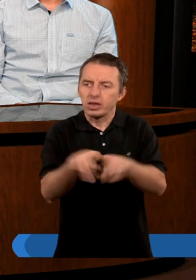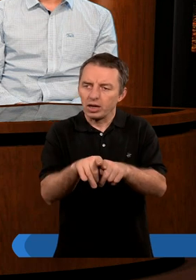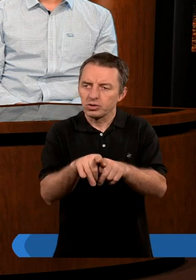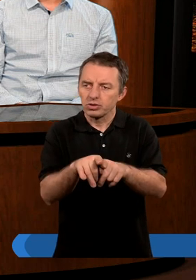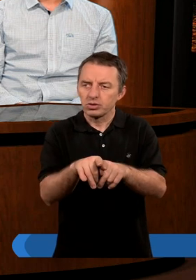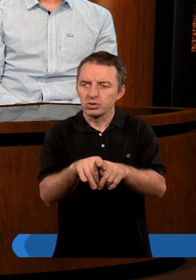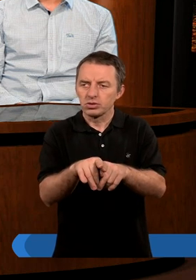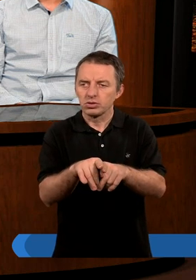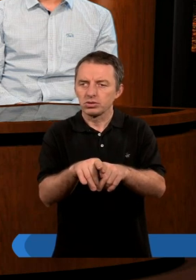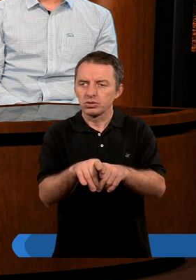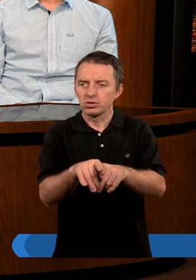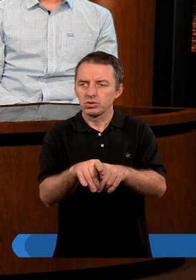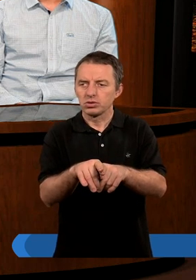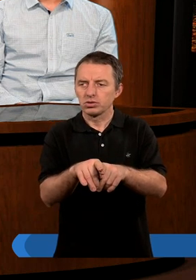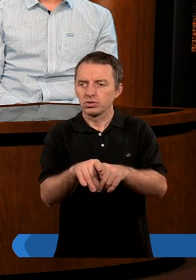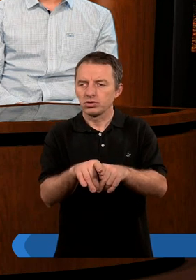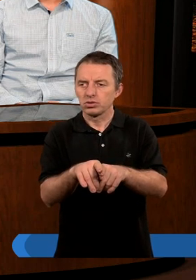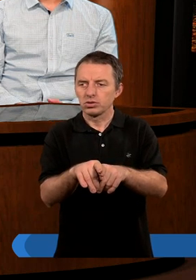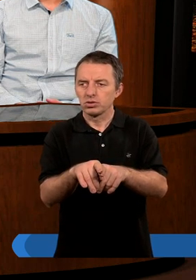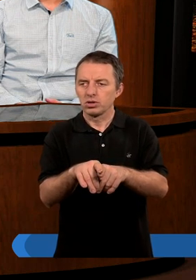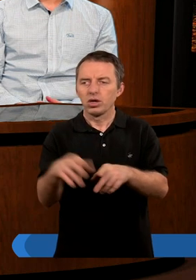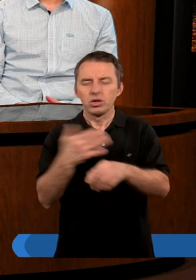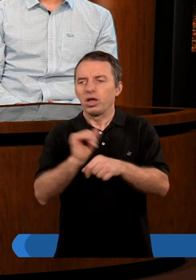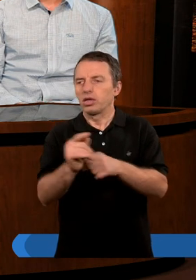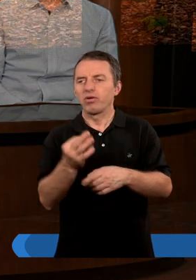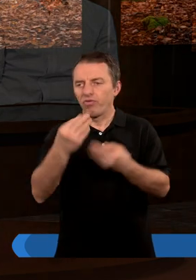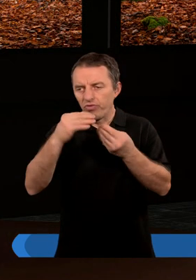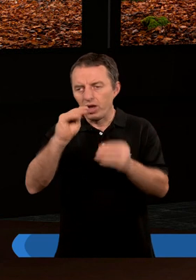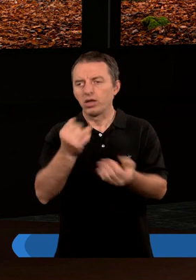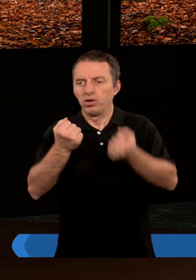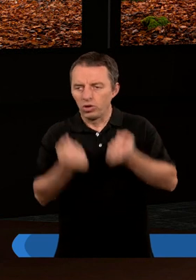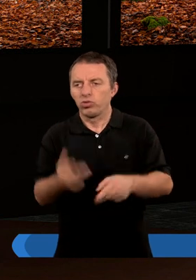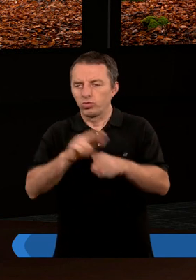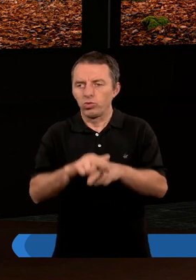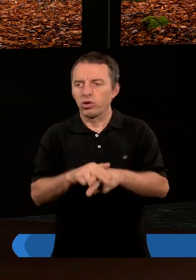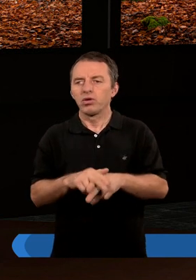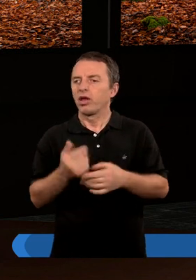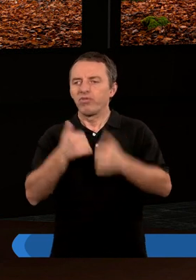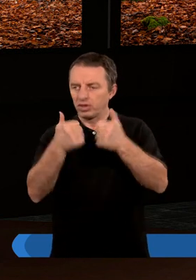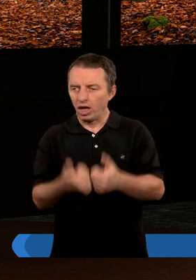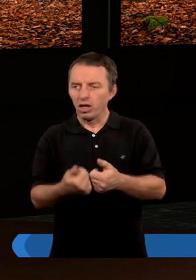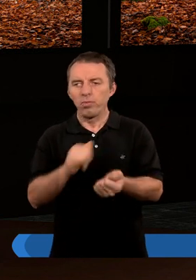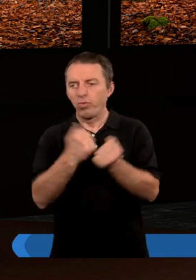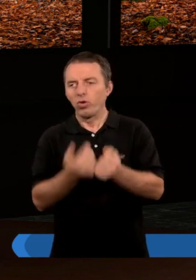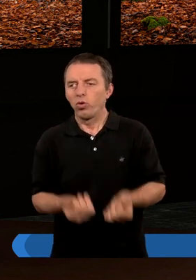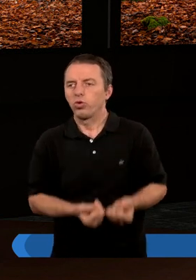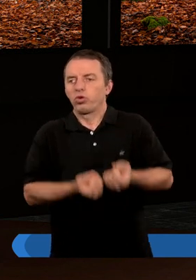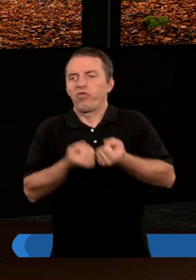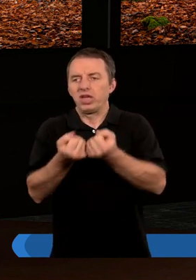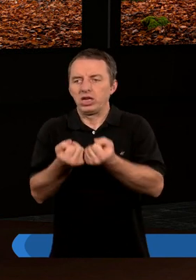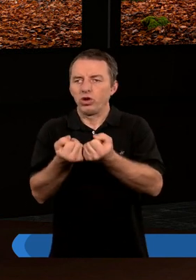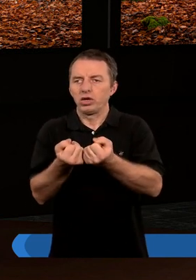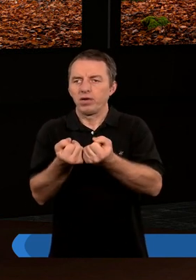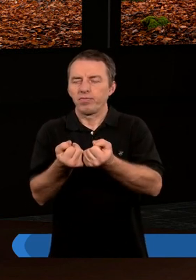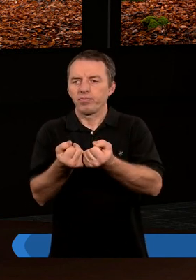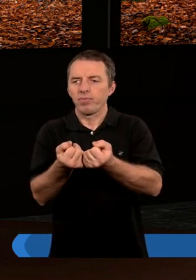też nie jest aż tak wielkim ciężarem, którego nie jesteśmy w stanie, że tak powiem, udźwignąć.